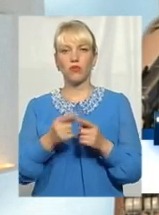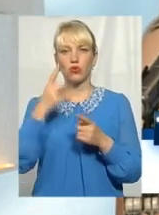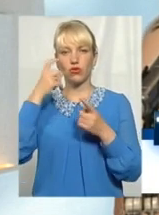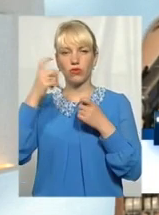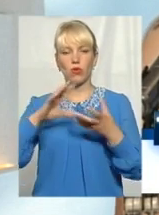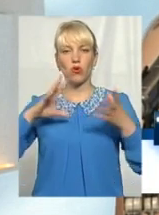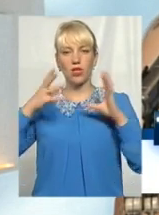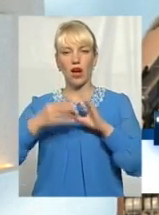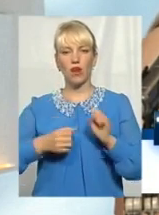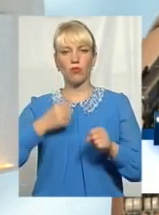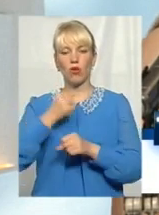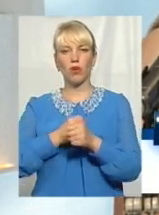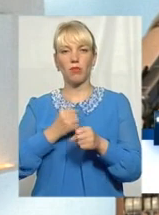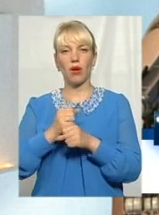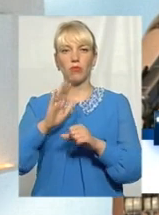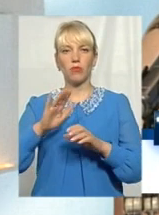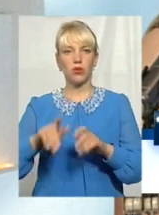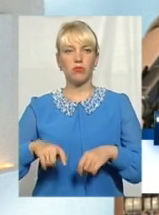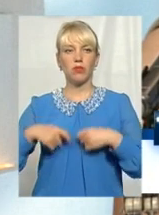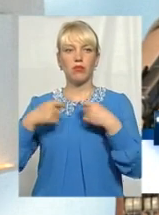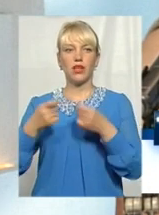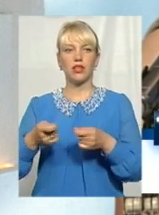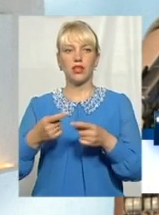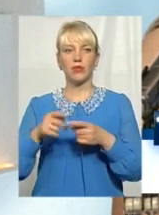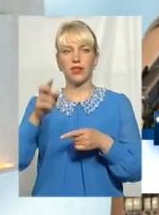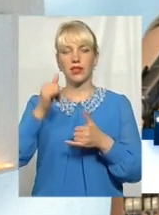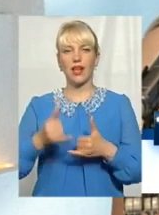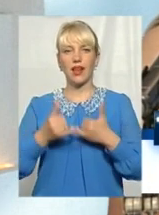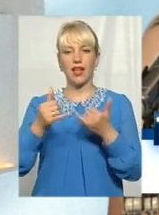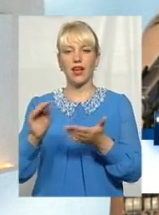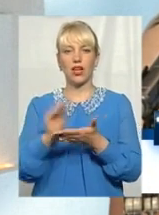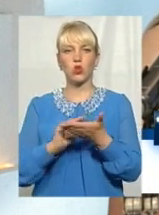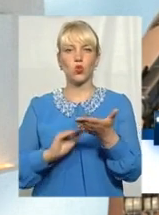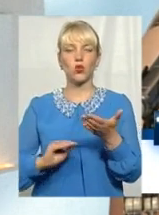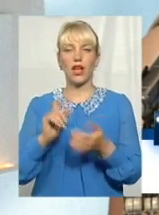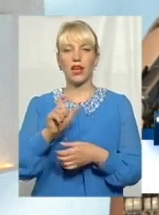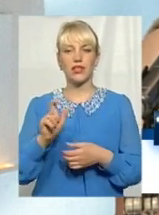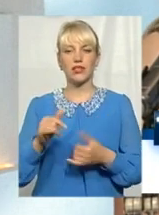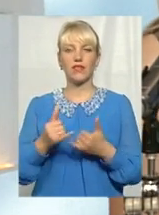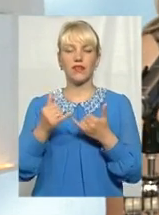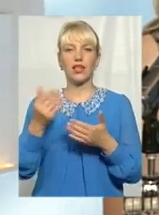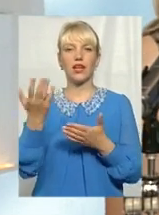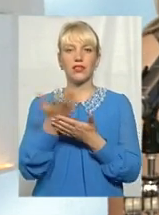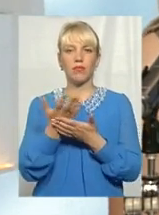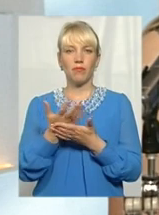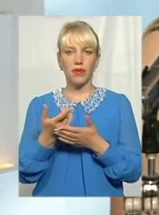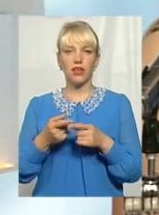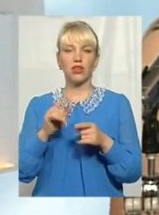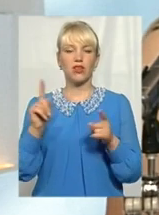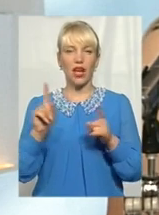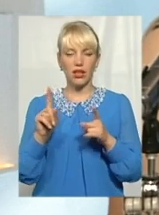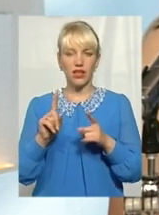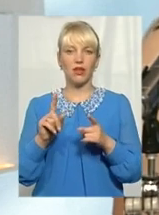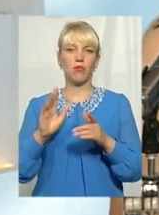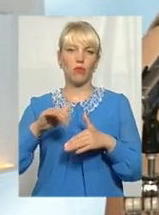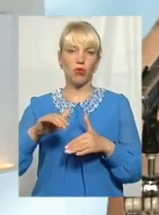узагальнюємо, обробляємо, а потім передаємо для журналістів, для ЗМІ, які в свою чергу потім інформують наше суспільство